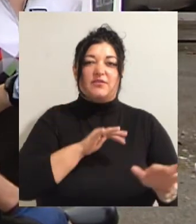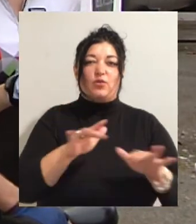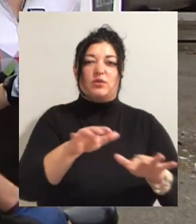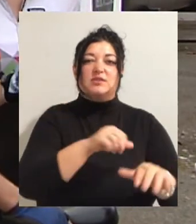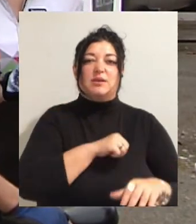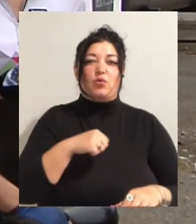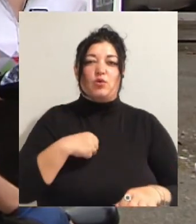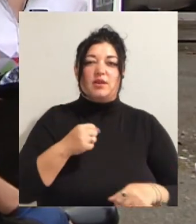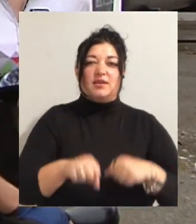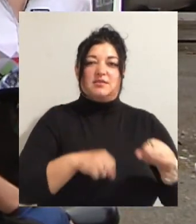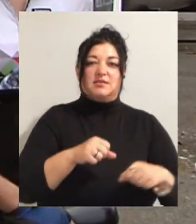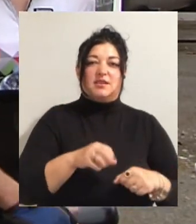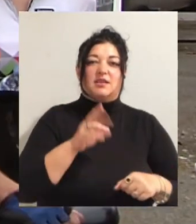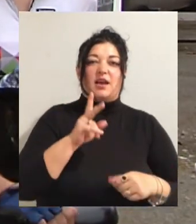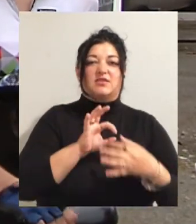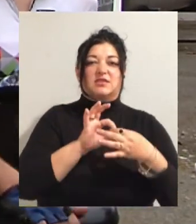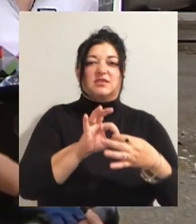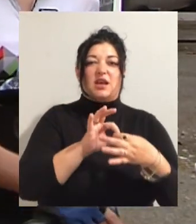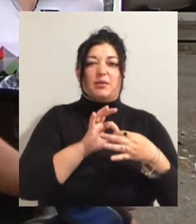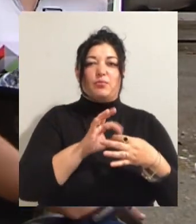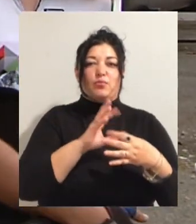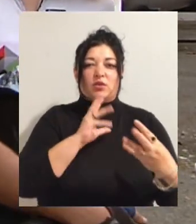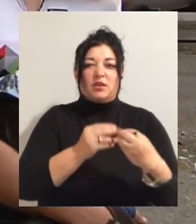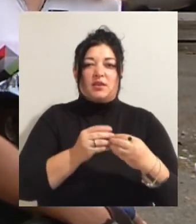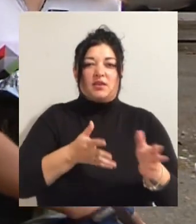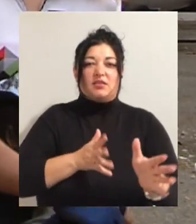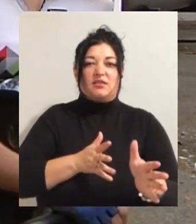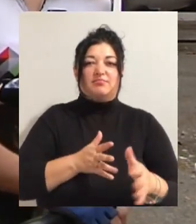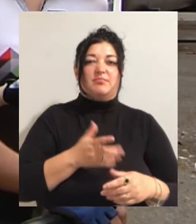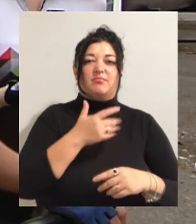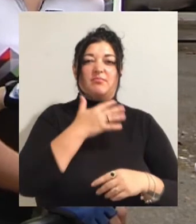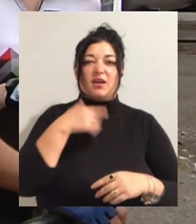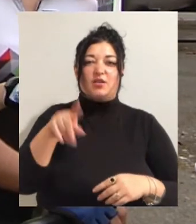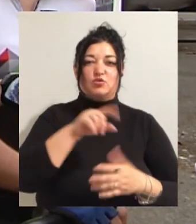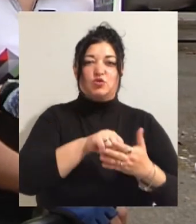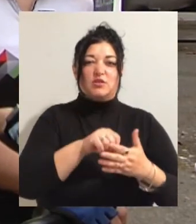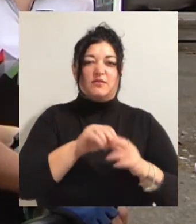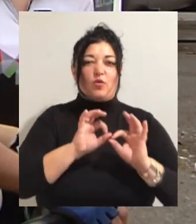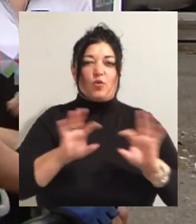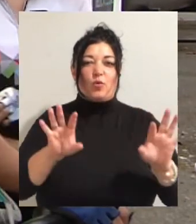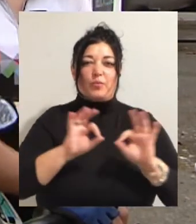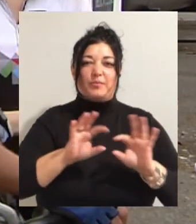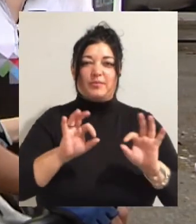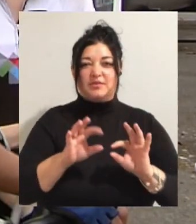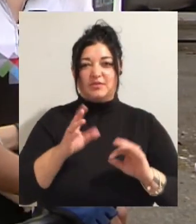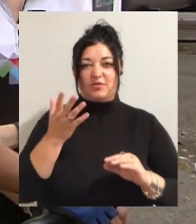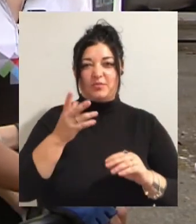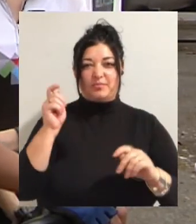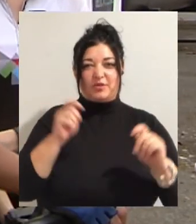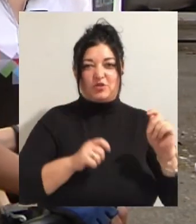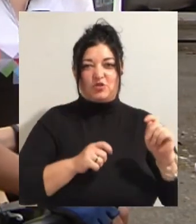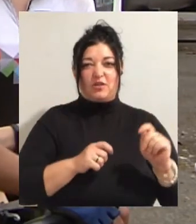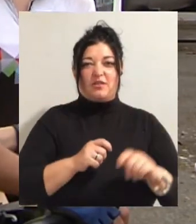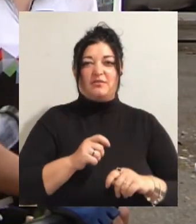як взаємодіяти. Багато хто з незлячих учасників любить, щоб їм описували, кодою проїжджає велосипед, що